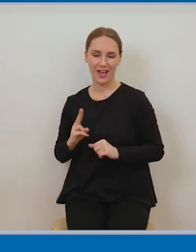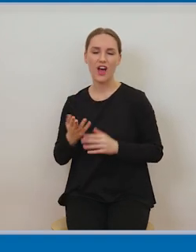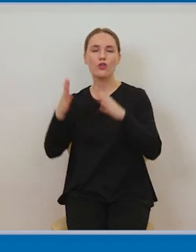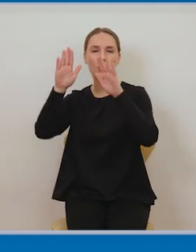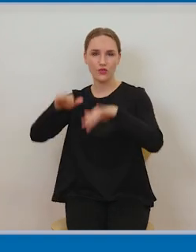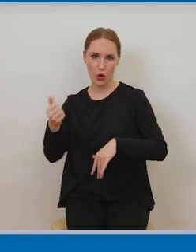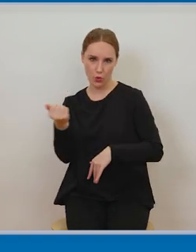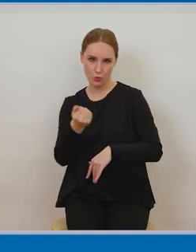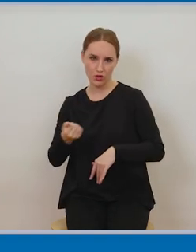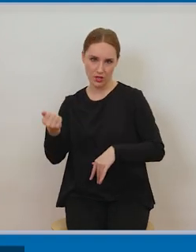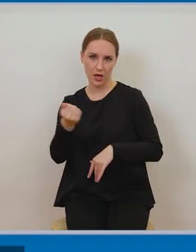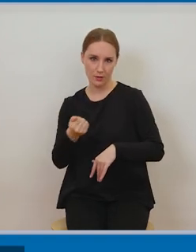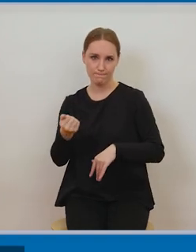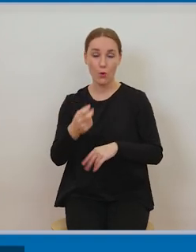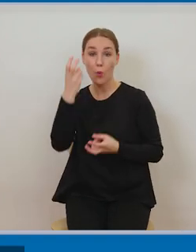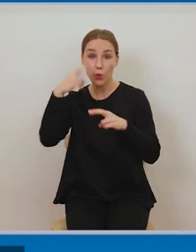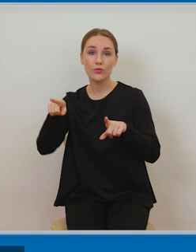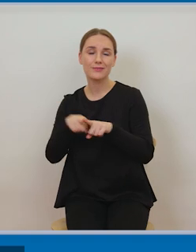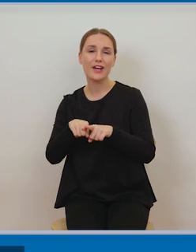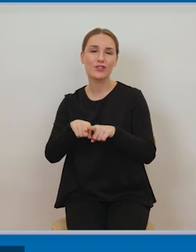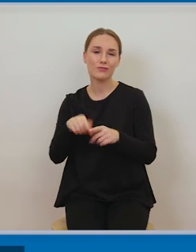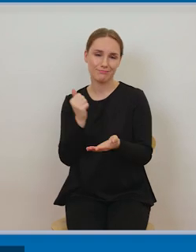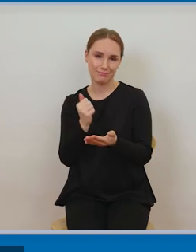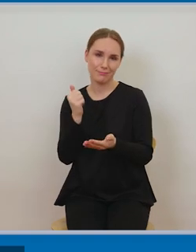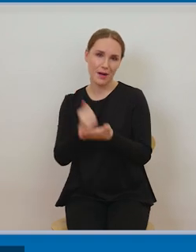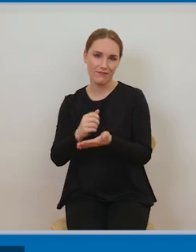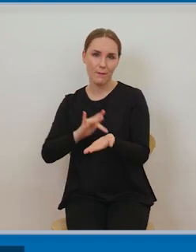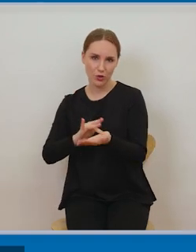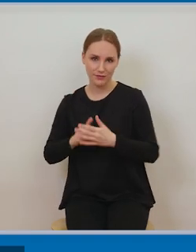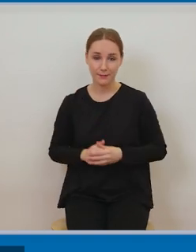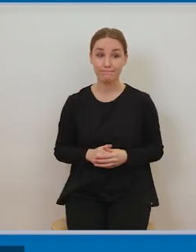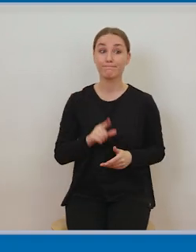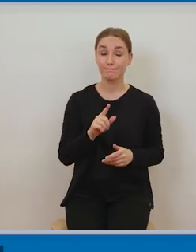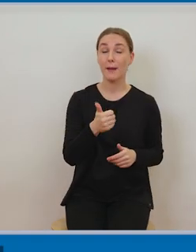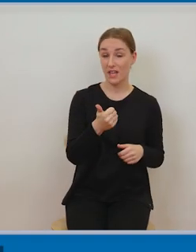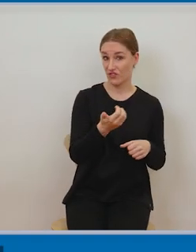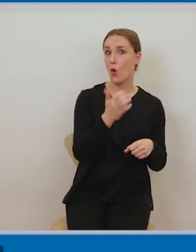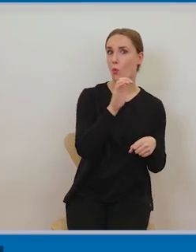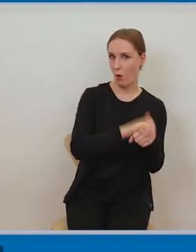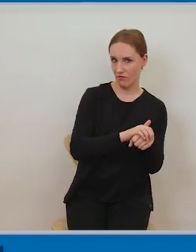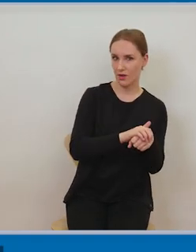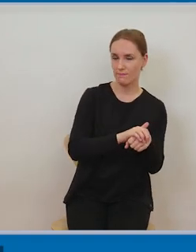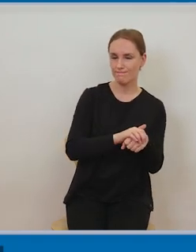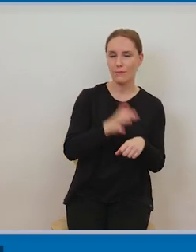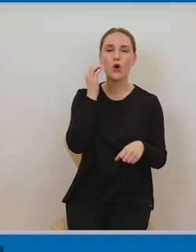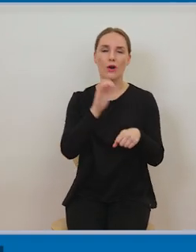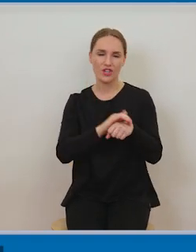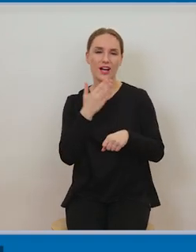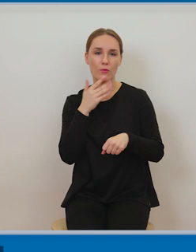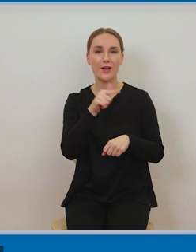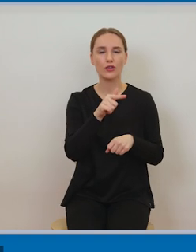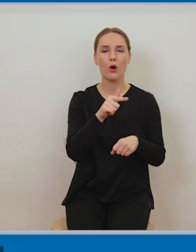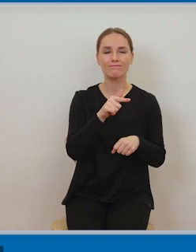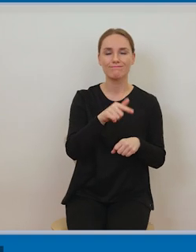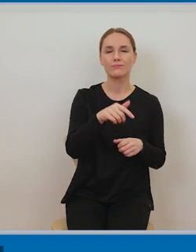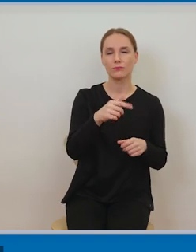pokrewnych. Jeśli chodzi o umowy, to tak jak wspomniała koleżanka, one dotyczą autorskich praw majątkowych i te